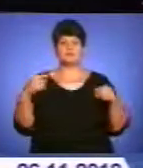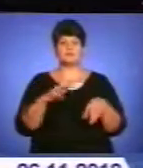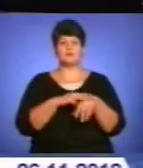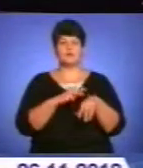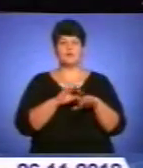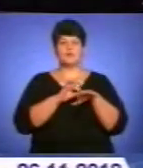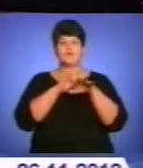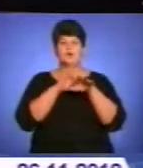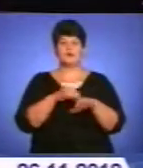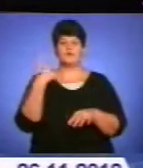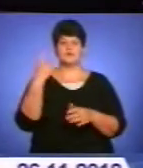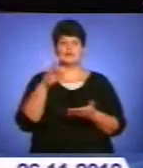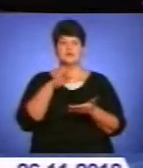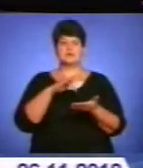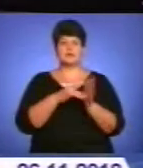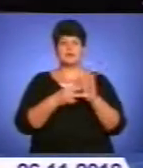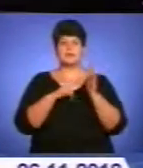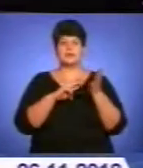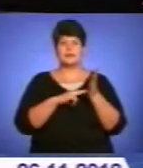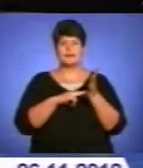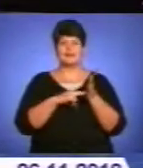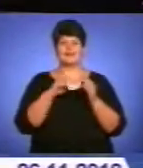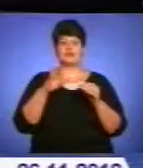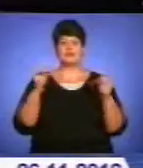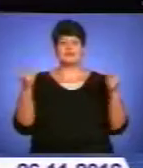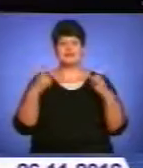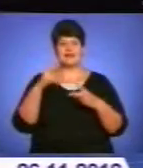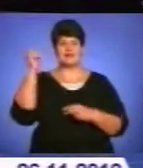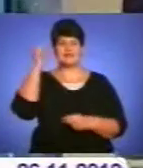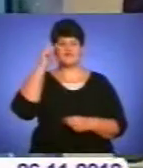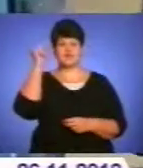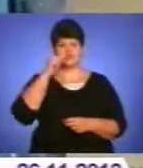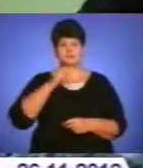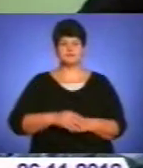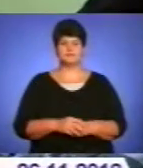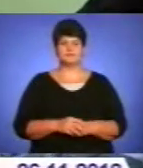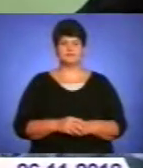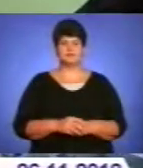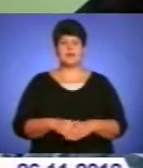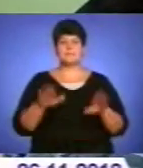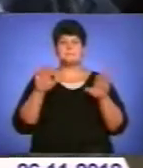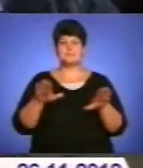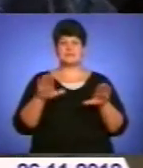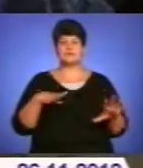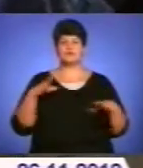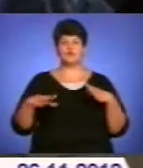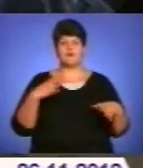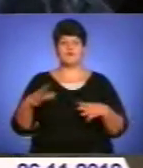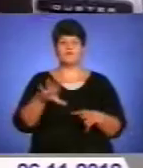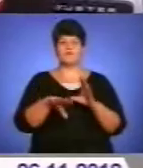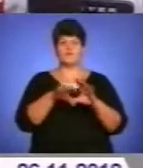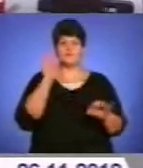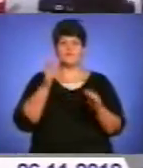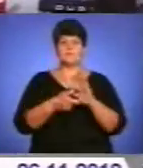провела в обласному центрі планові так-тако спеціальні навчання. Місцем тренувань правоохоронці цього разу обрали